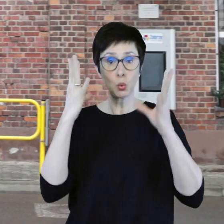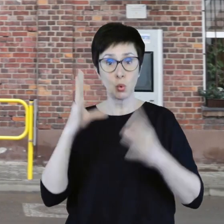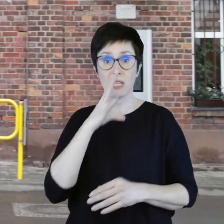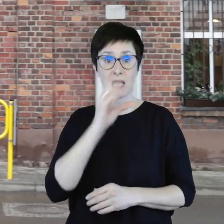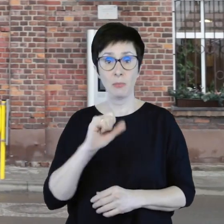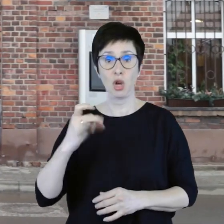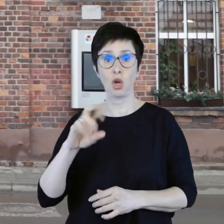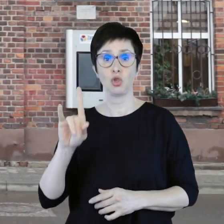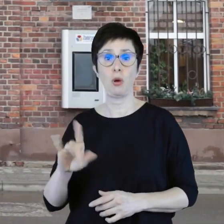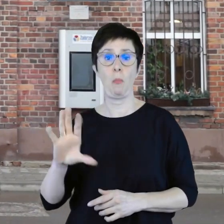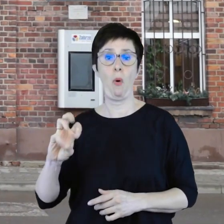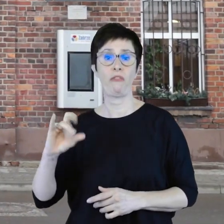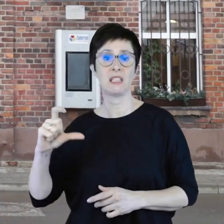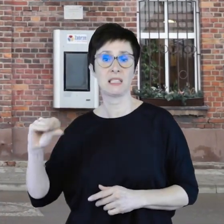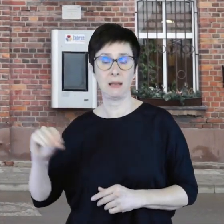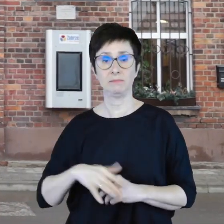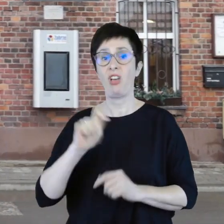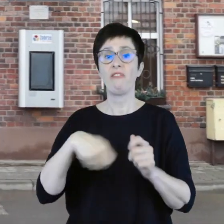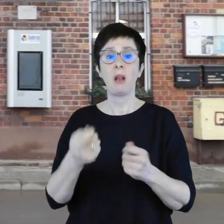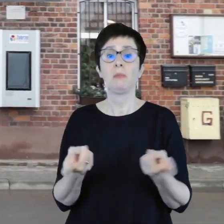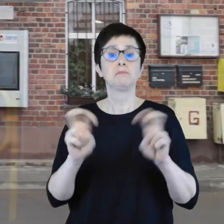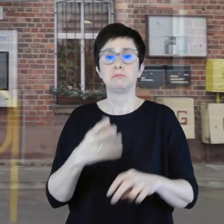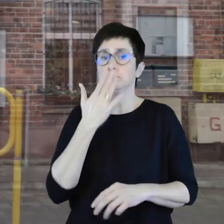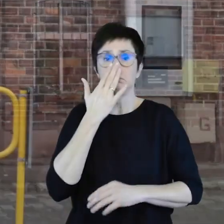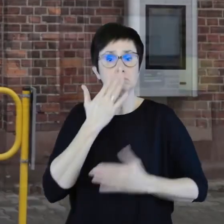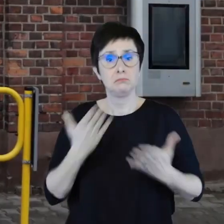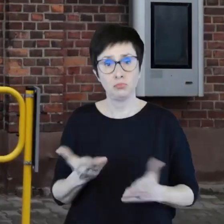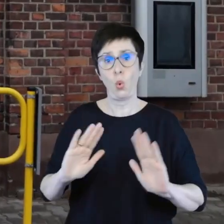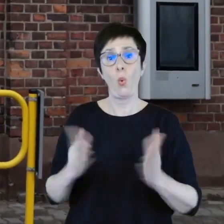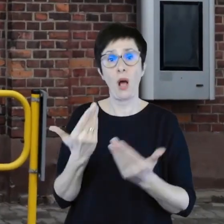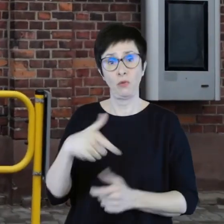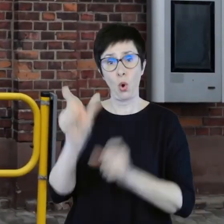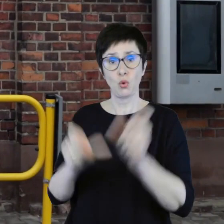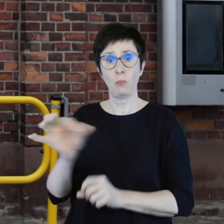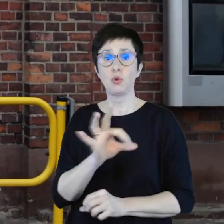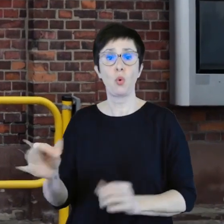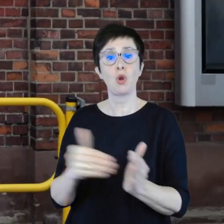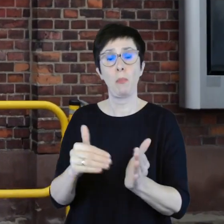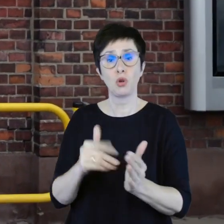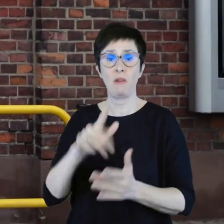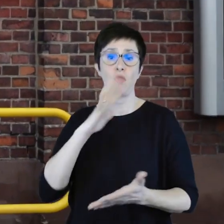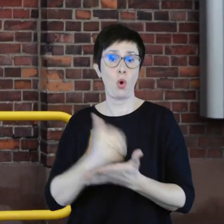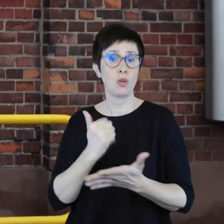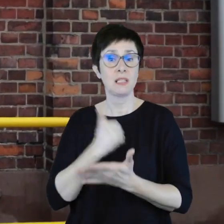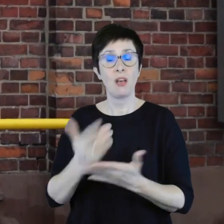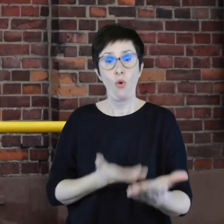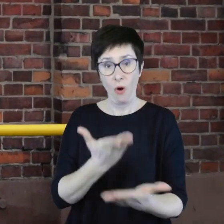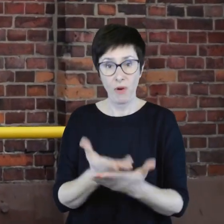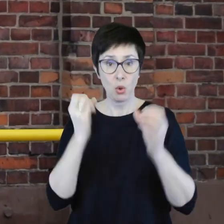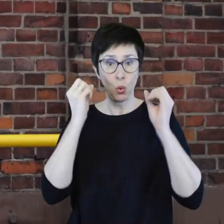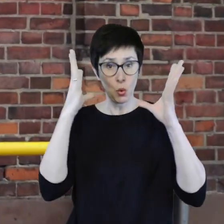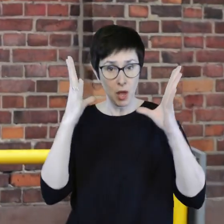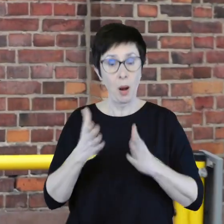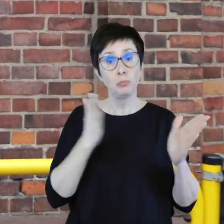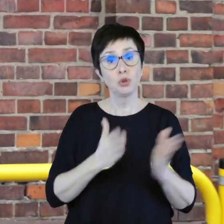kultury w Zabrzu Grzybowicach. Ten film został stworzony, by ułatwić osobom ze szczególnymi potrzebami korzystanie z oferty